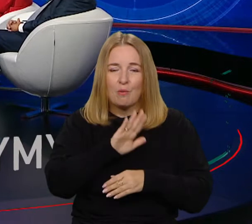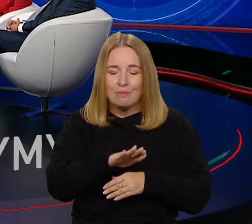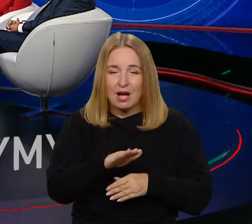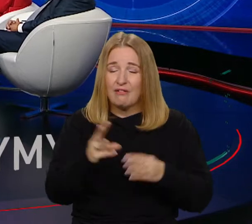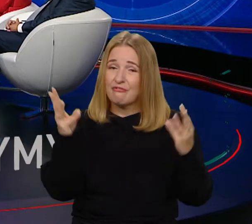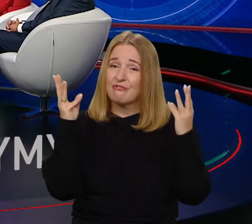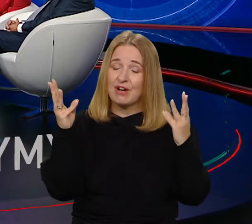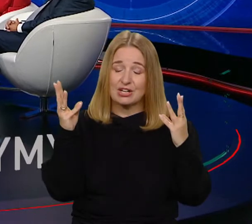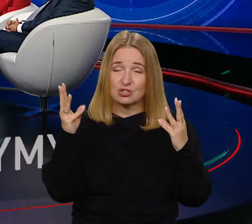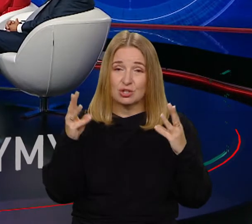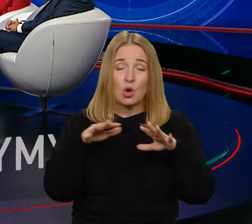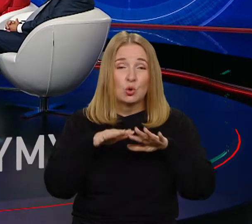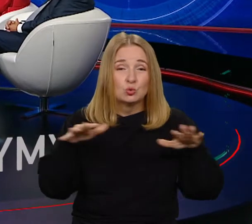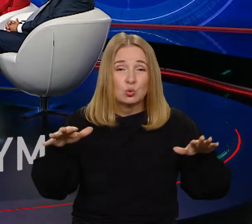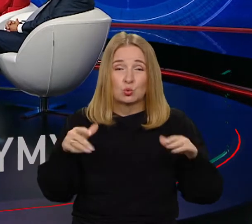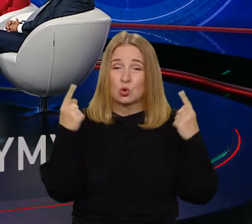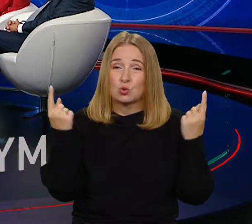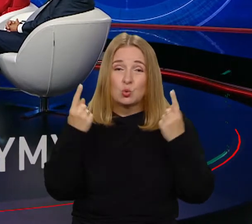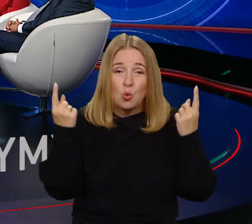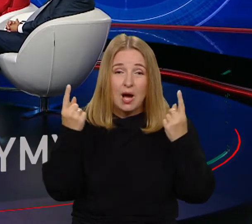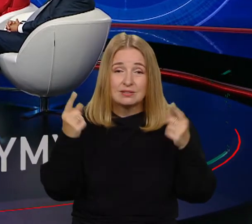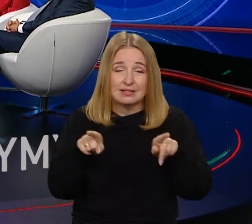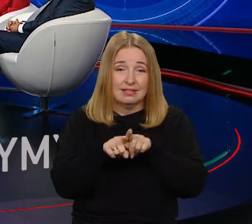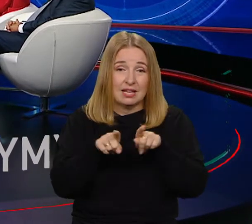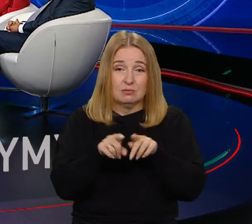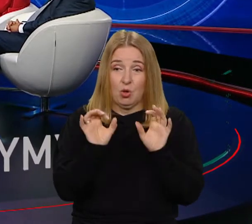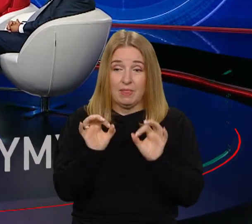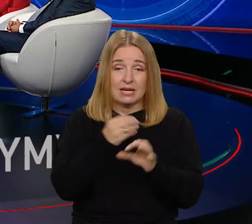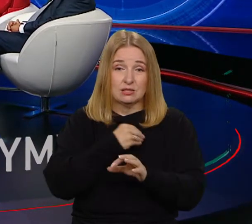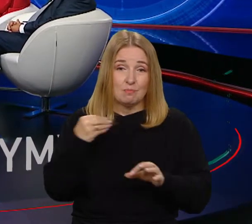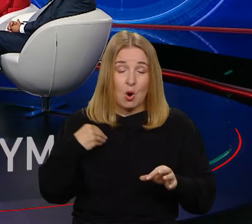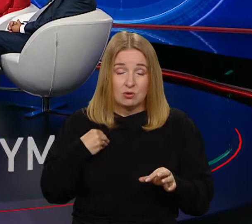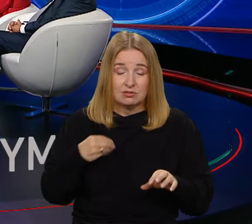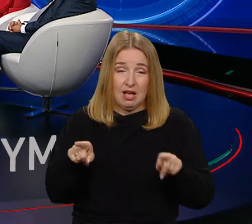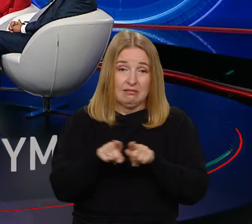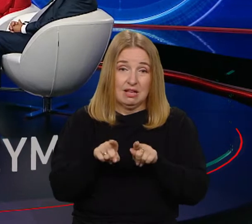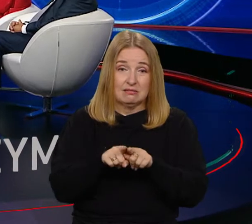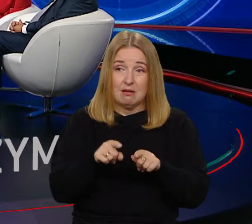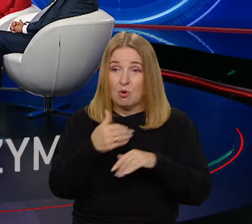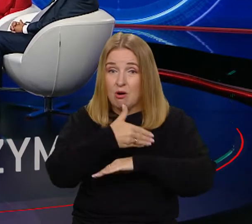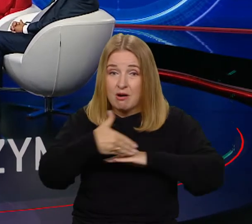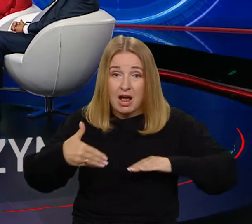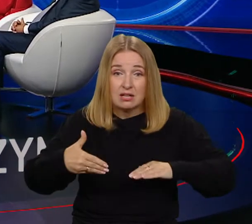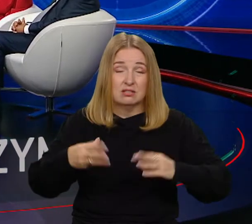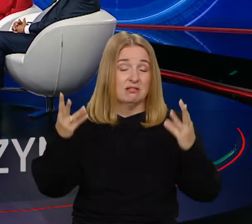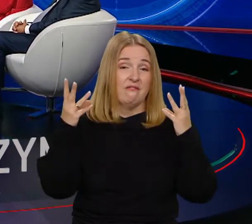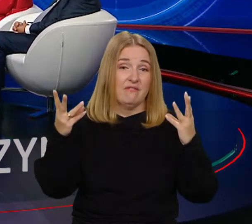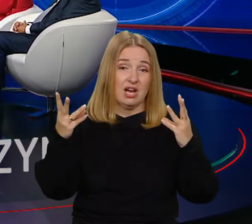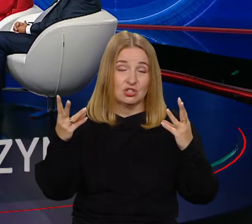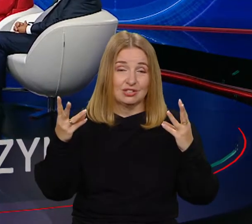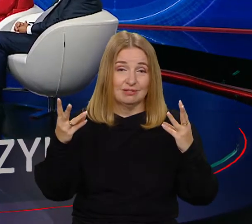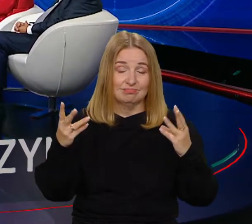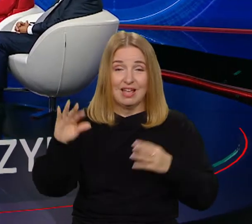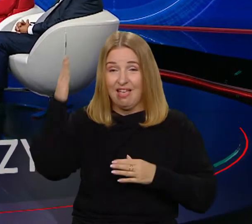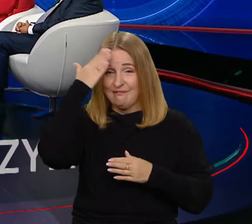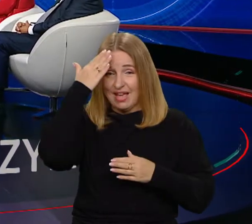w wielu różnych przypadkach, także aktualnie, także teraz w Polsce, ale i poza naszymi granicami jest niezwykle ważne. Sama